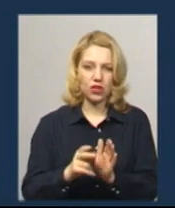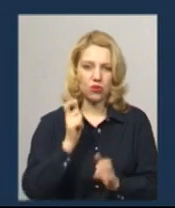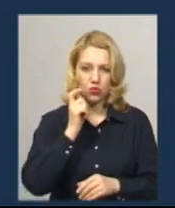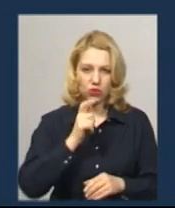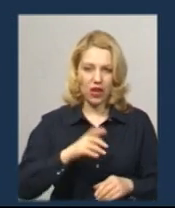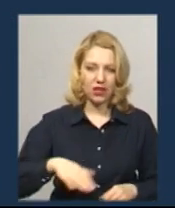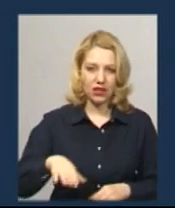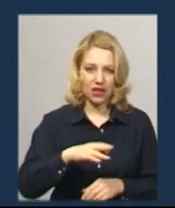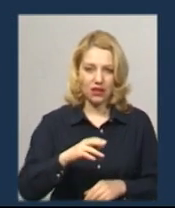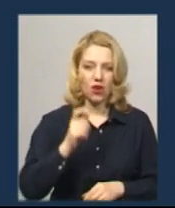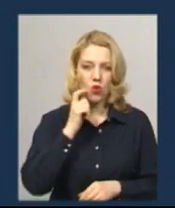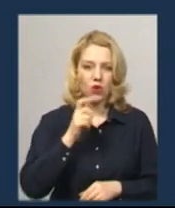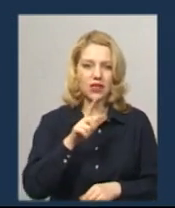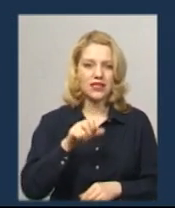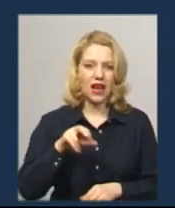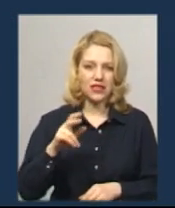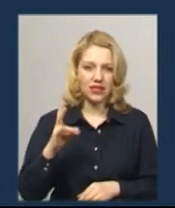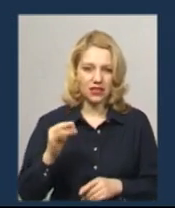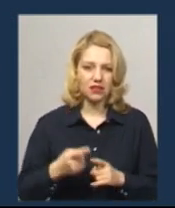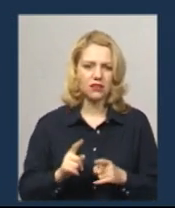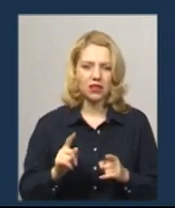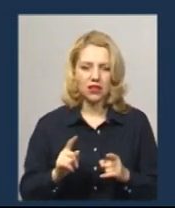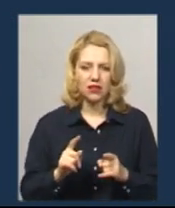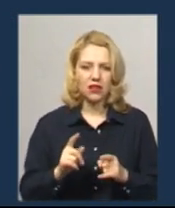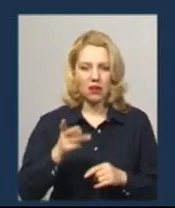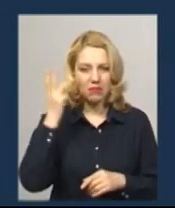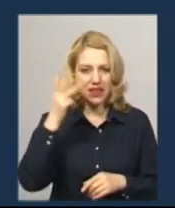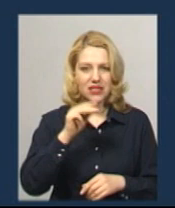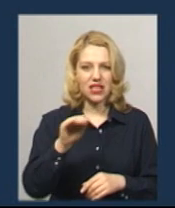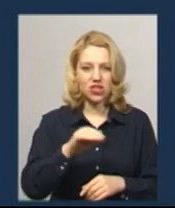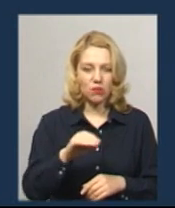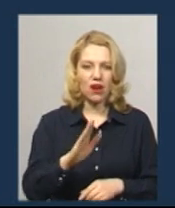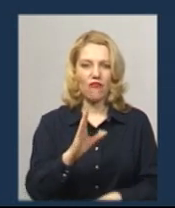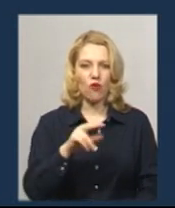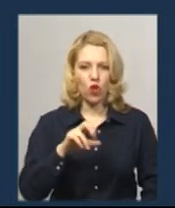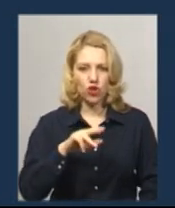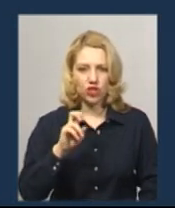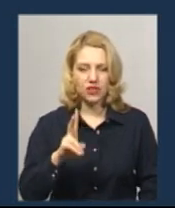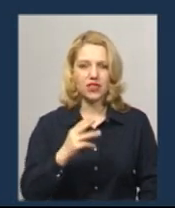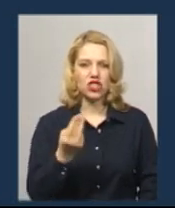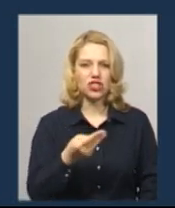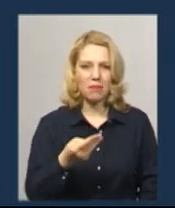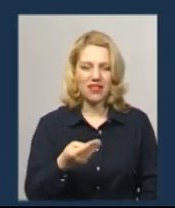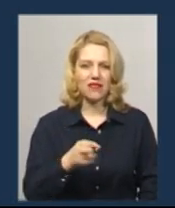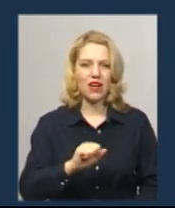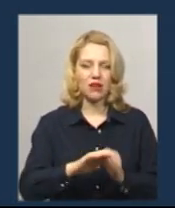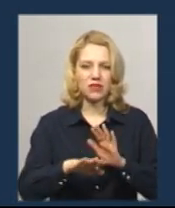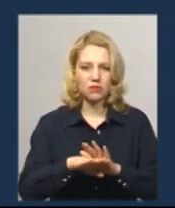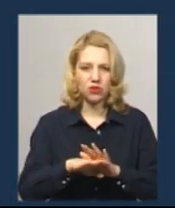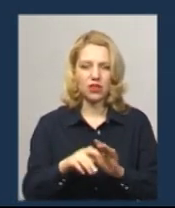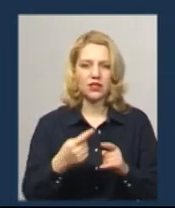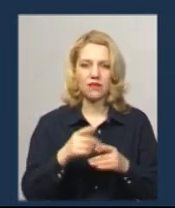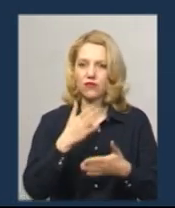Дійсно, такі приміські поїзди, які їздять від Смельницького на Жмеренку, на Волочиськ, Шепатівка та Міницькоподільські, вони